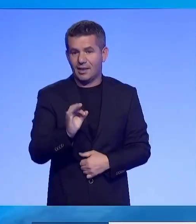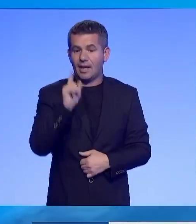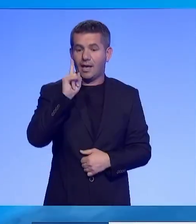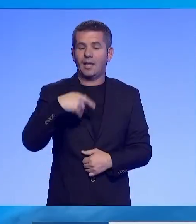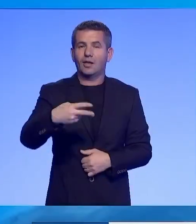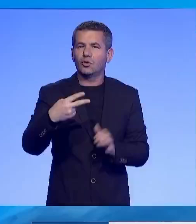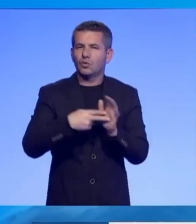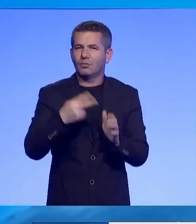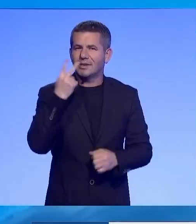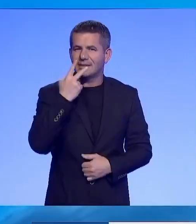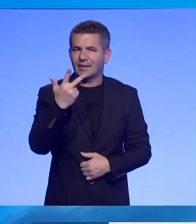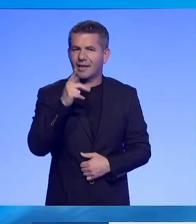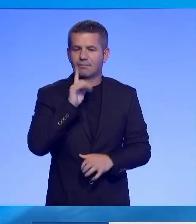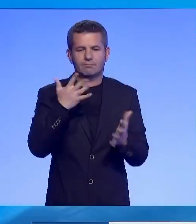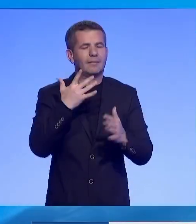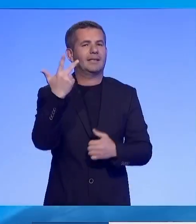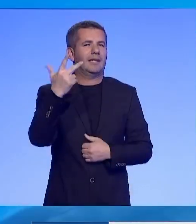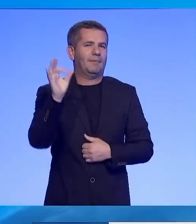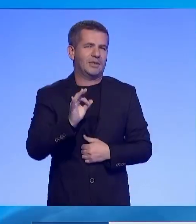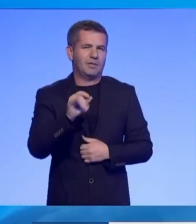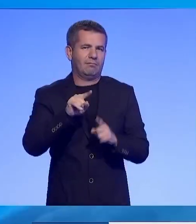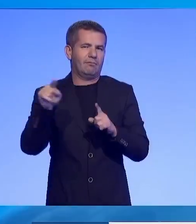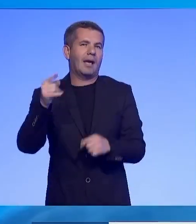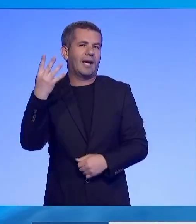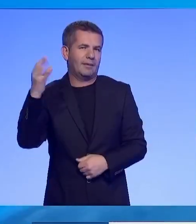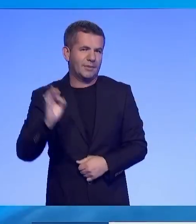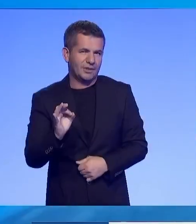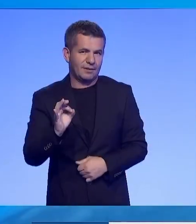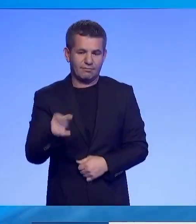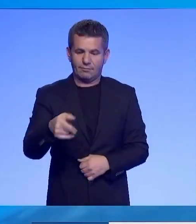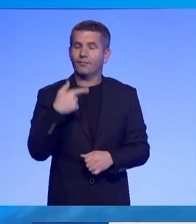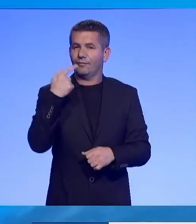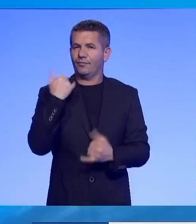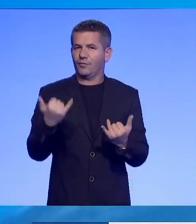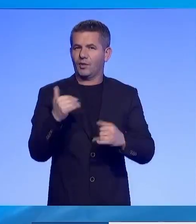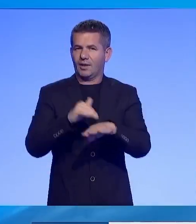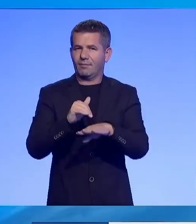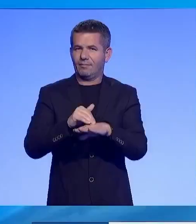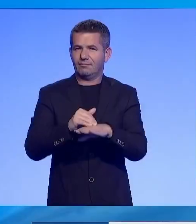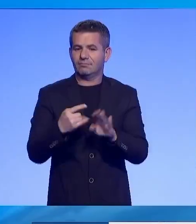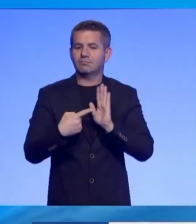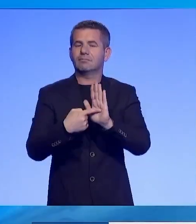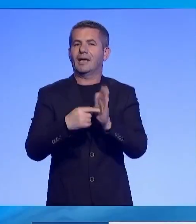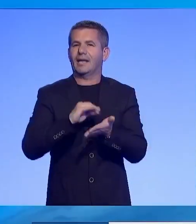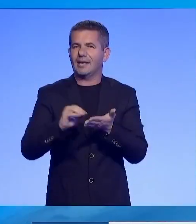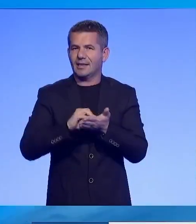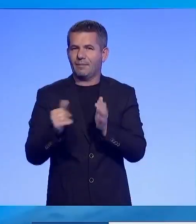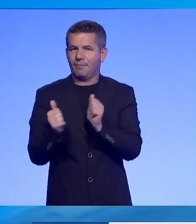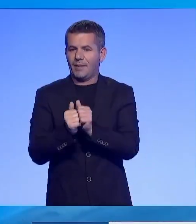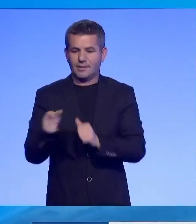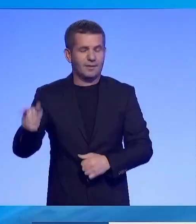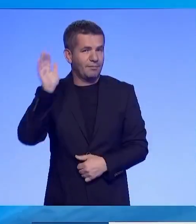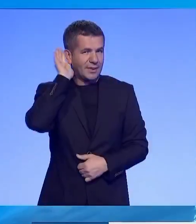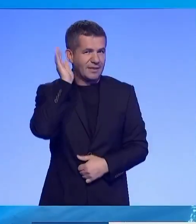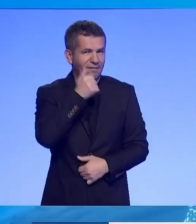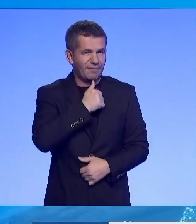vitin 2023 do të jetë prej 3%-4%. A ibori këto komente gjatë një prezentimi për medje së bashku me Ministrin